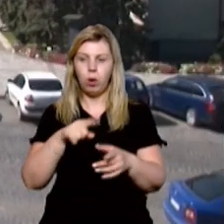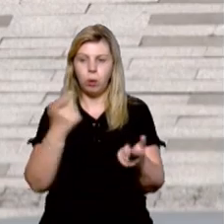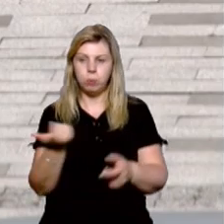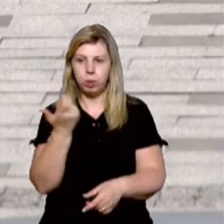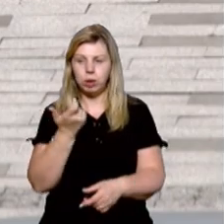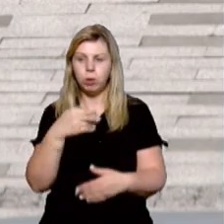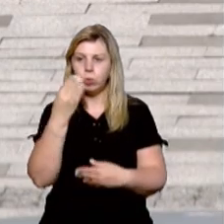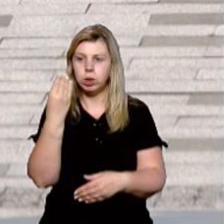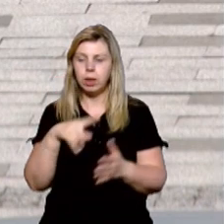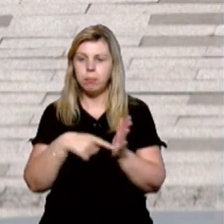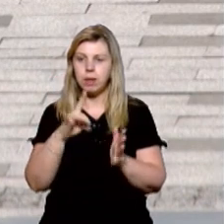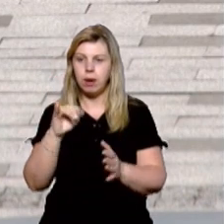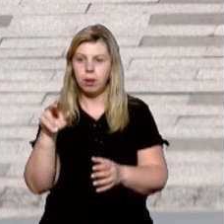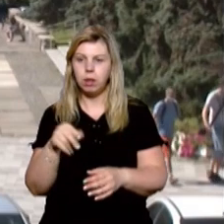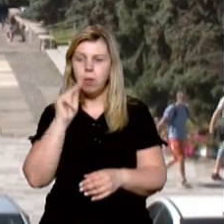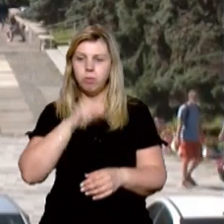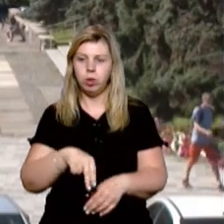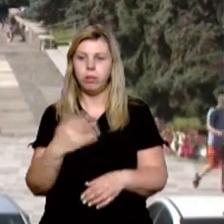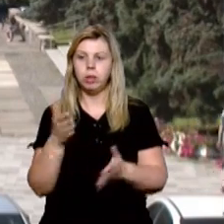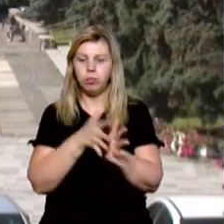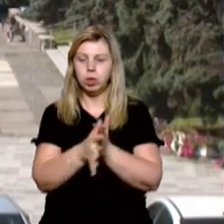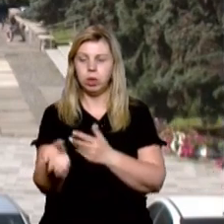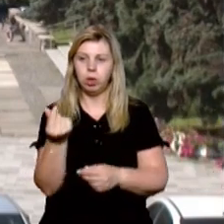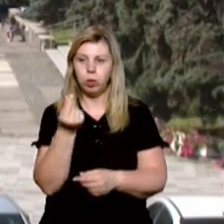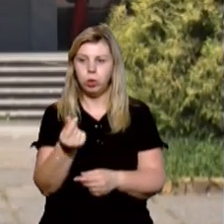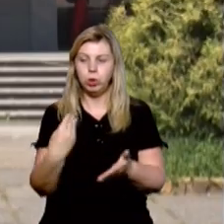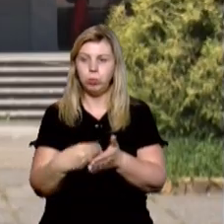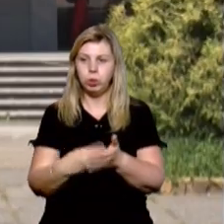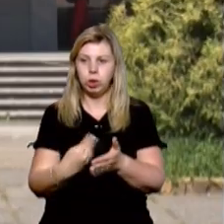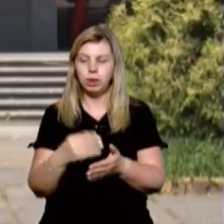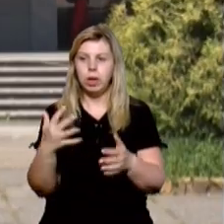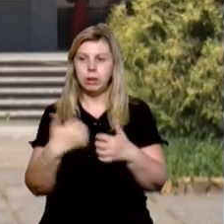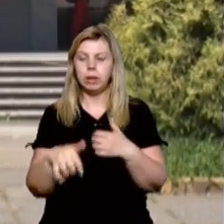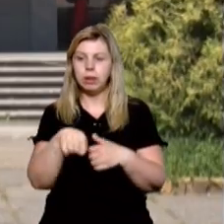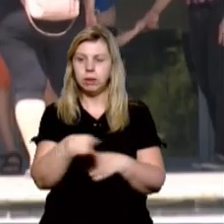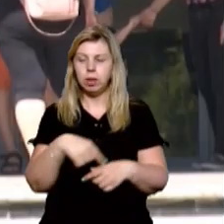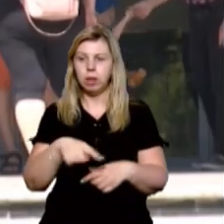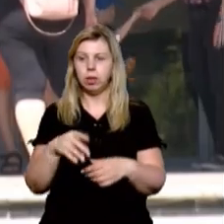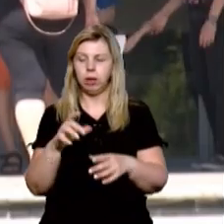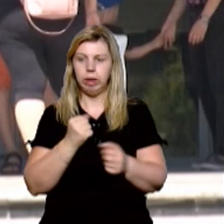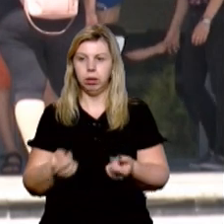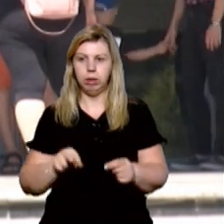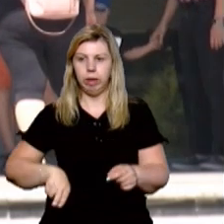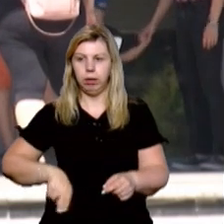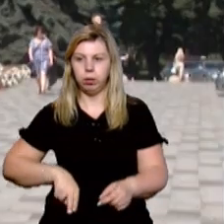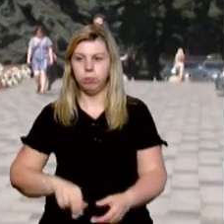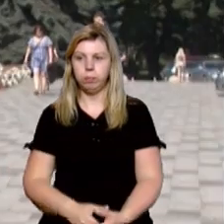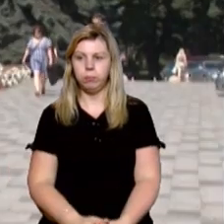господарства Ужгородської міськради обвинувачують у розтраті коштів з бюджету. Серед них і керівник Департаменту.